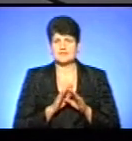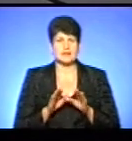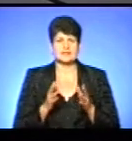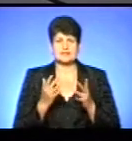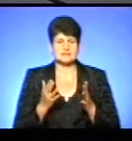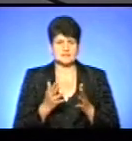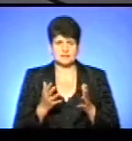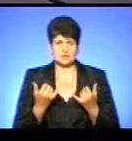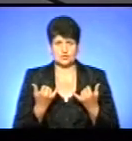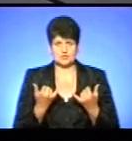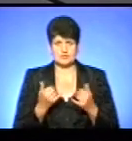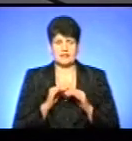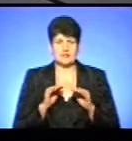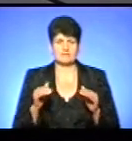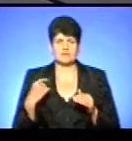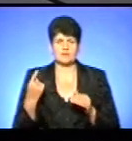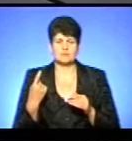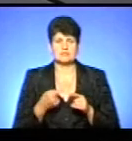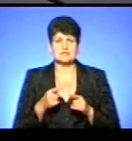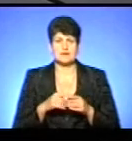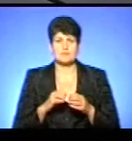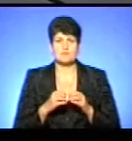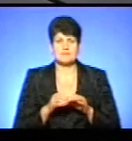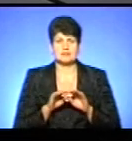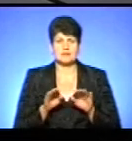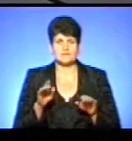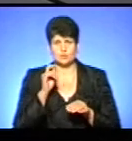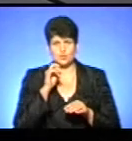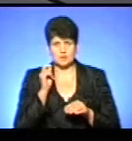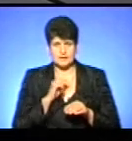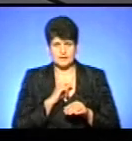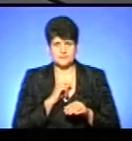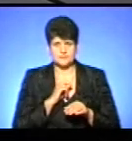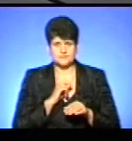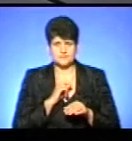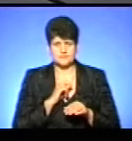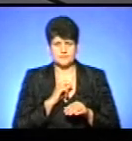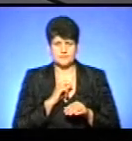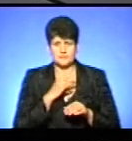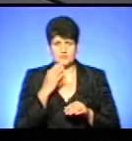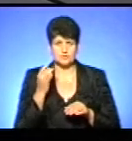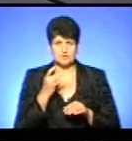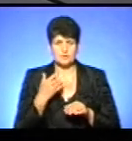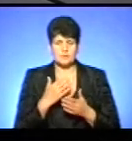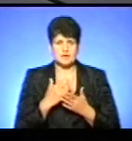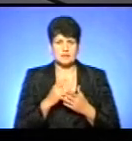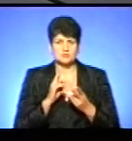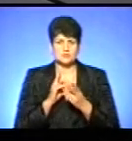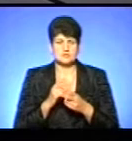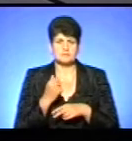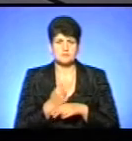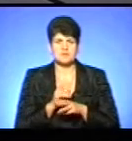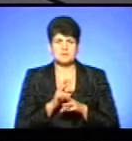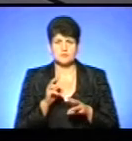скажімо так, на рівні області, це проблема на рівні України. Тому що неодноразово ми мали зустріч із прем'єр-міністром